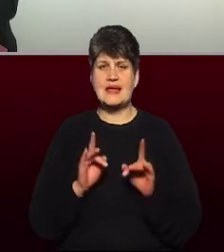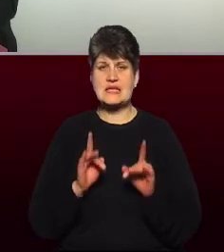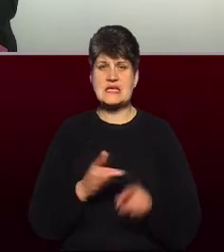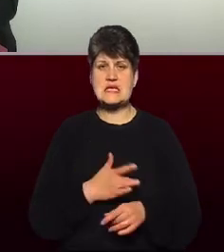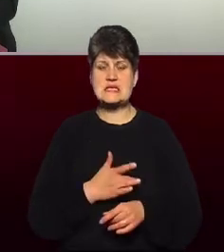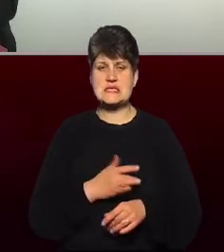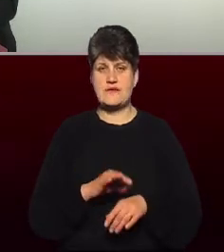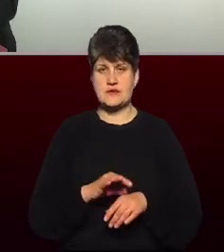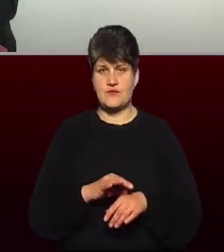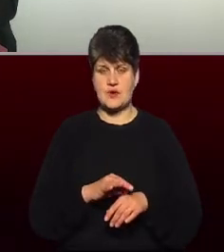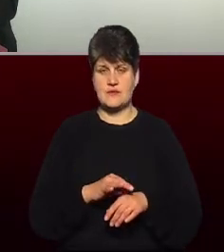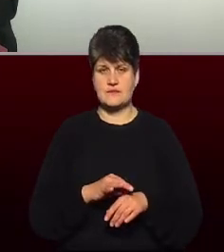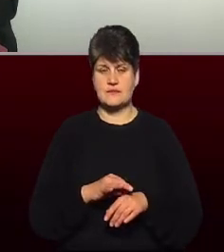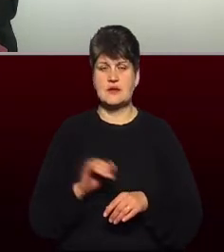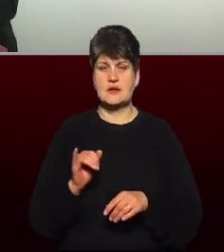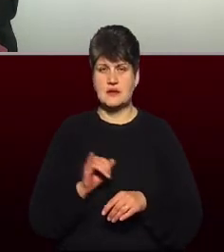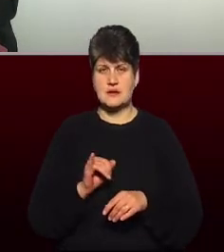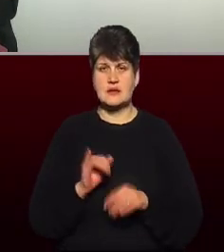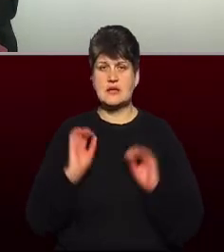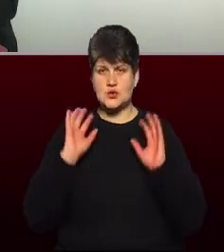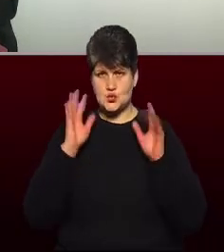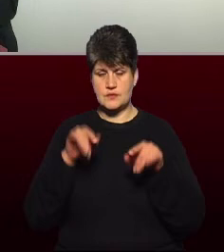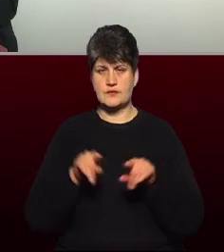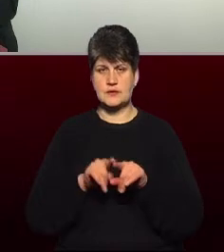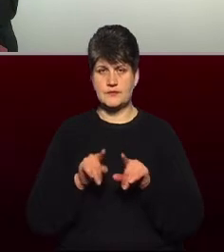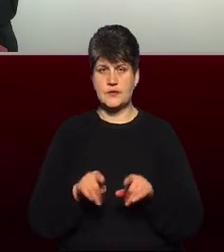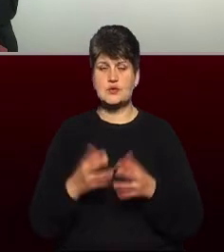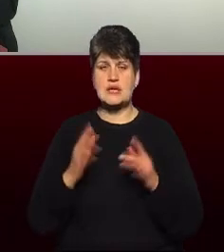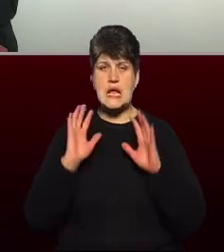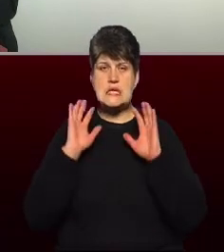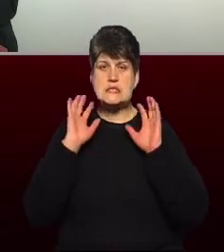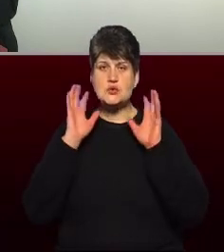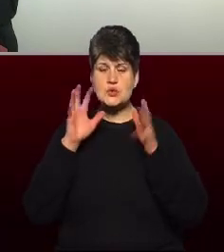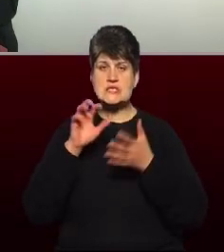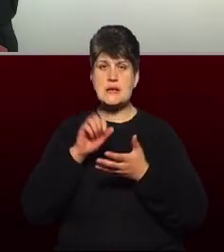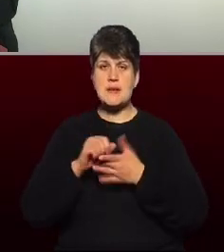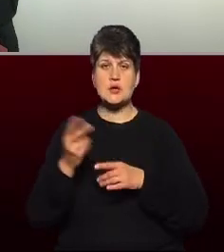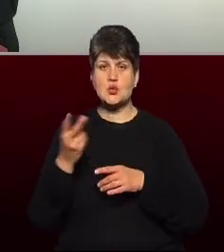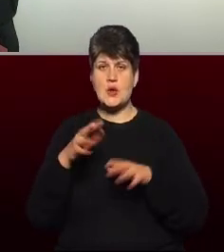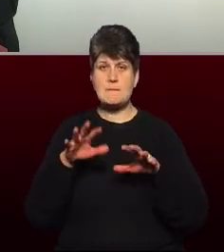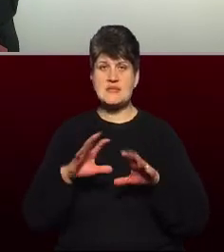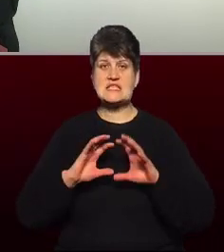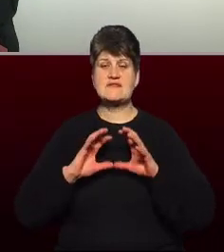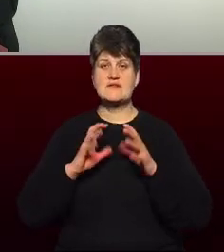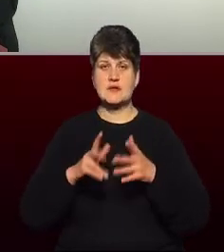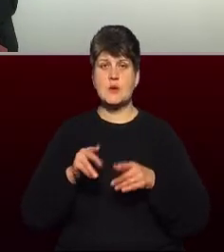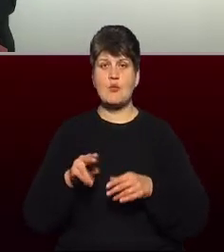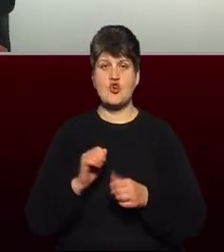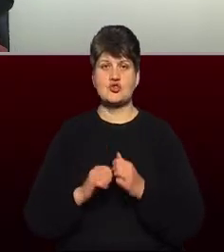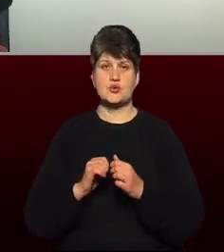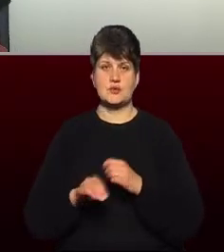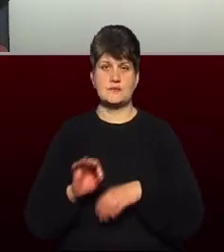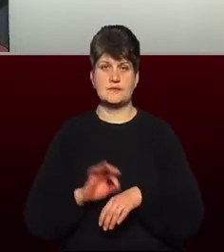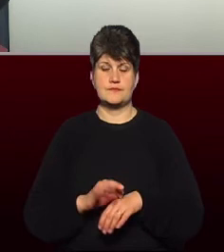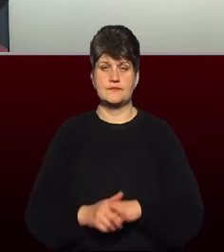інсультів, оскільки інсульт займає друге місце в світі по частоті. Ви